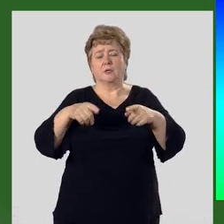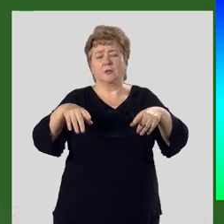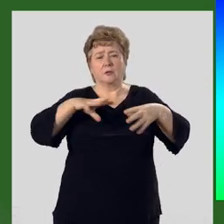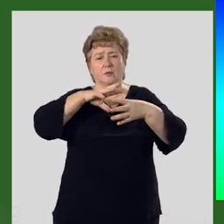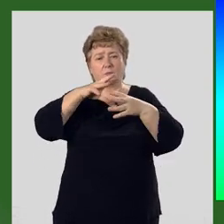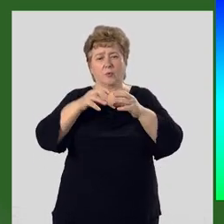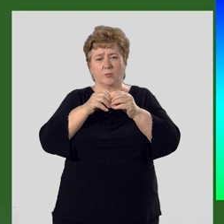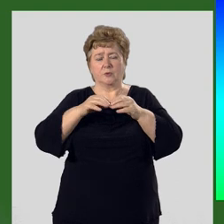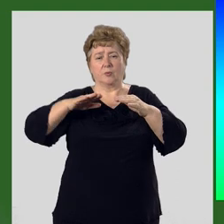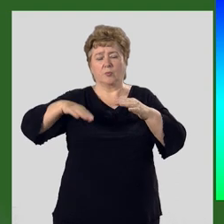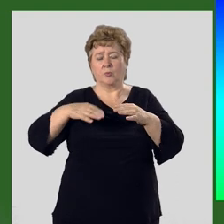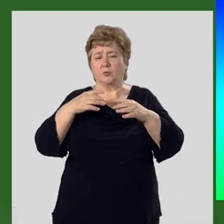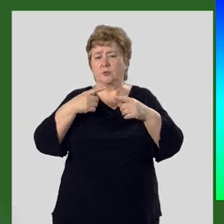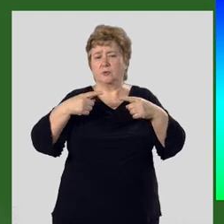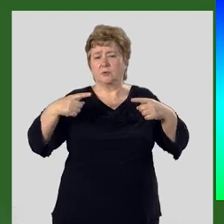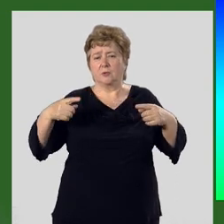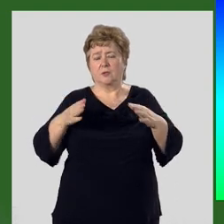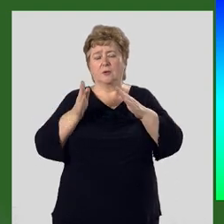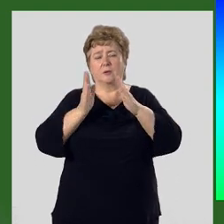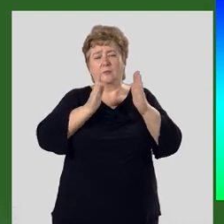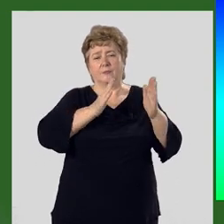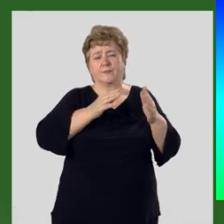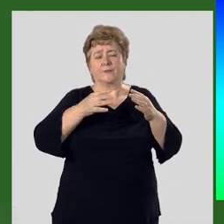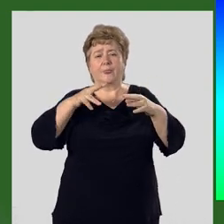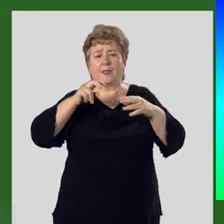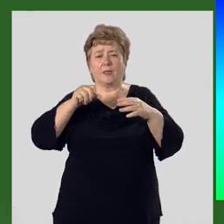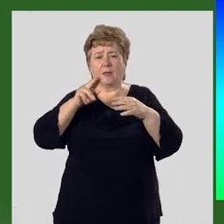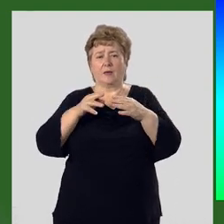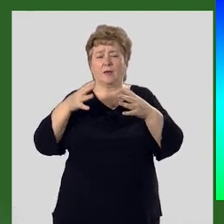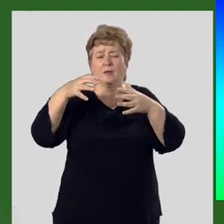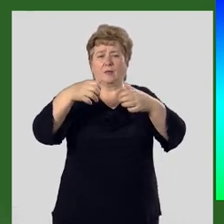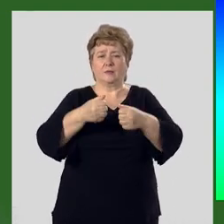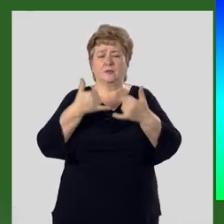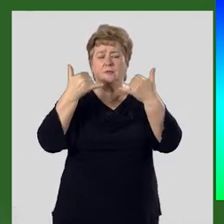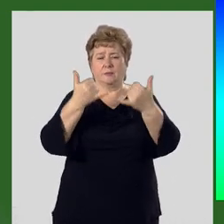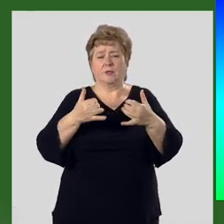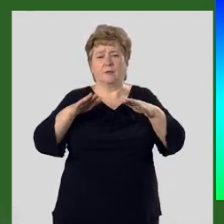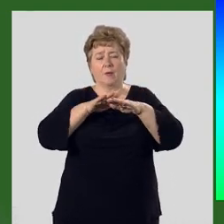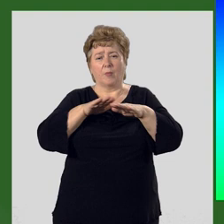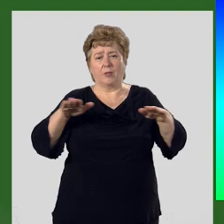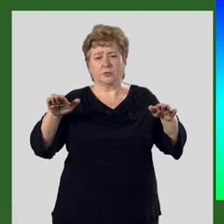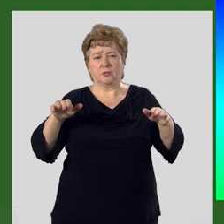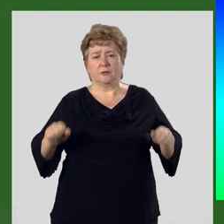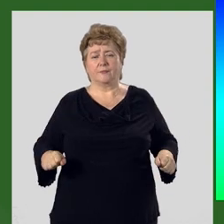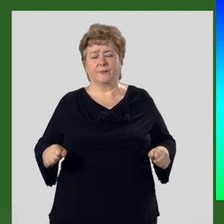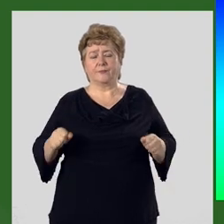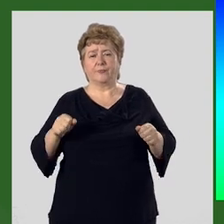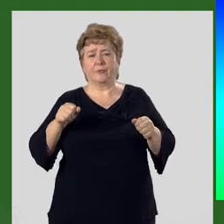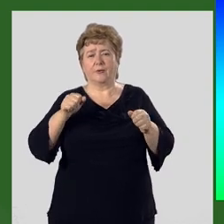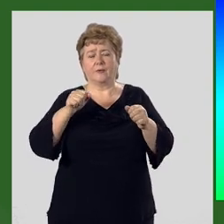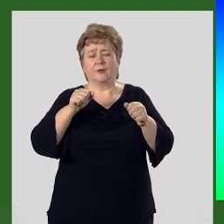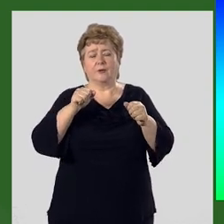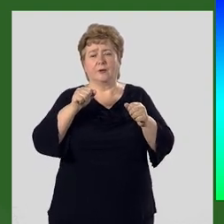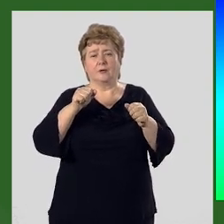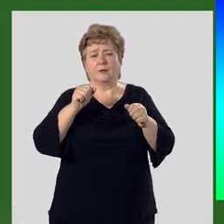таким образом, после нескольких стадий, ледники достигли современного положения. Арсений